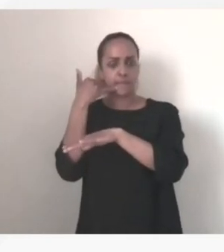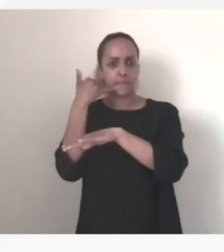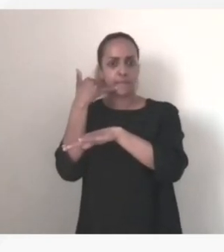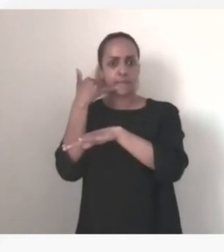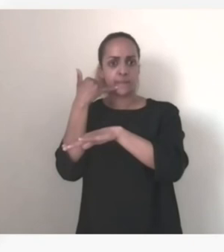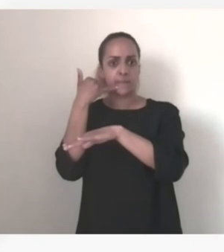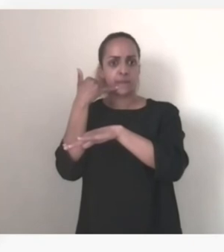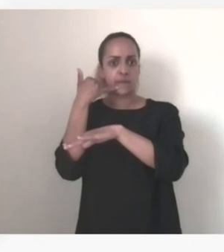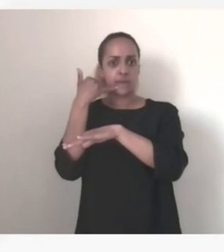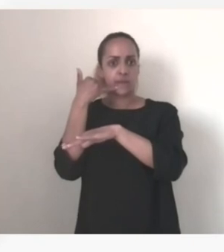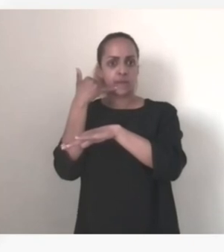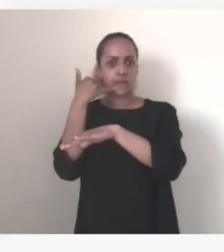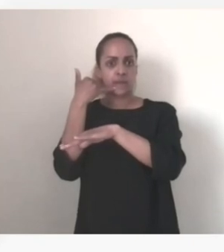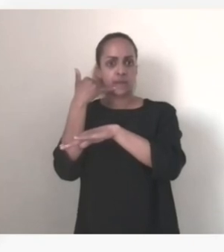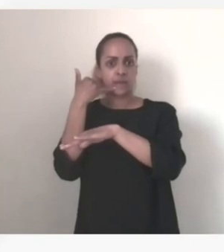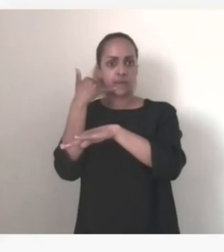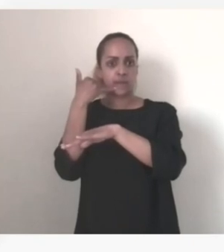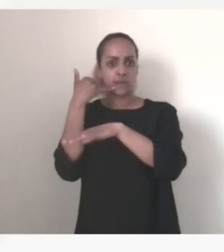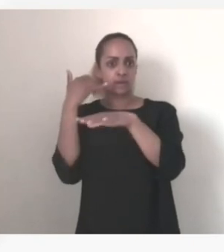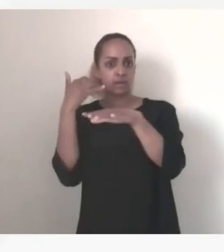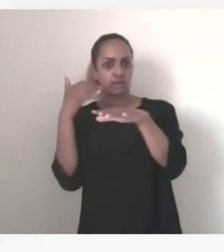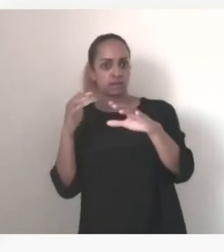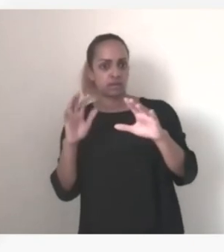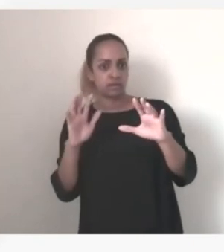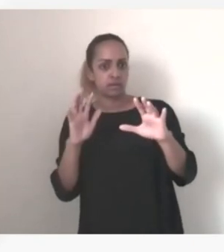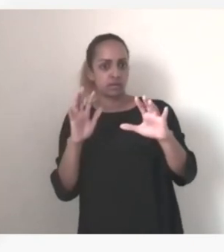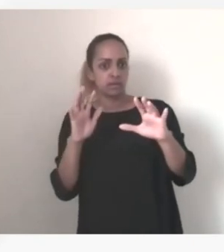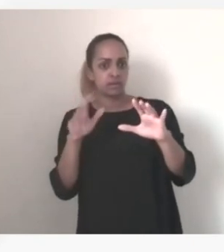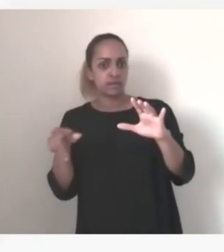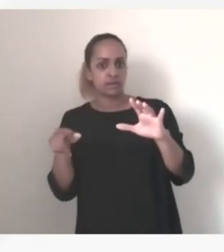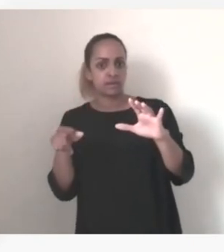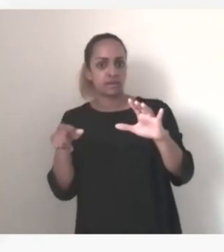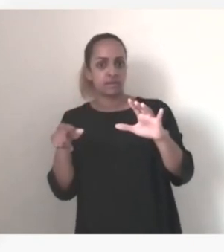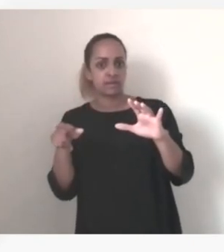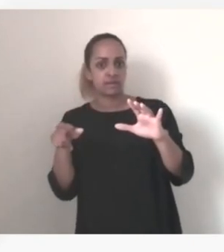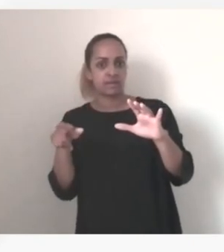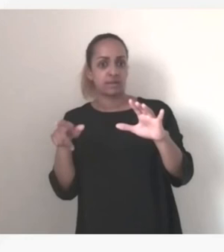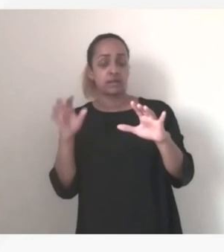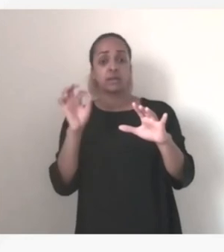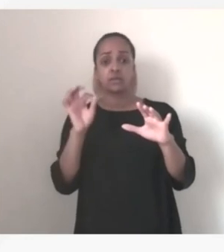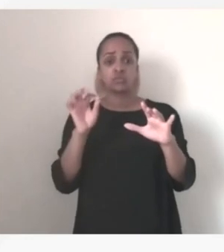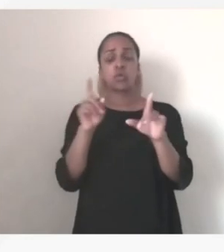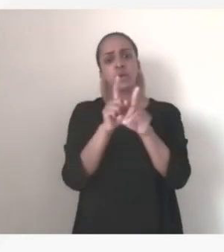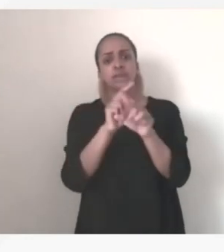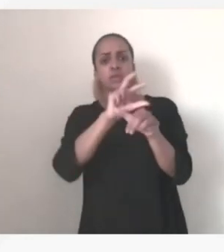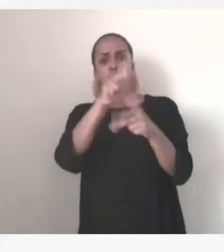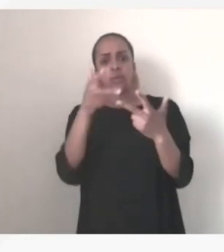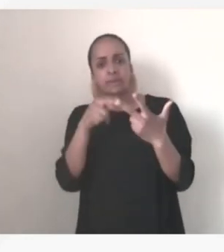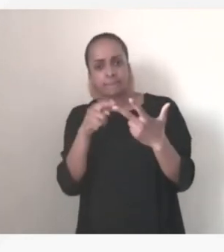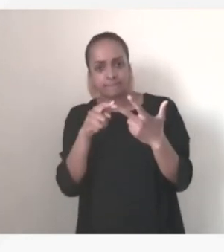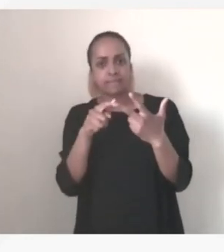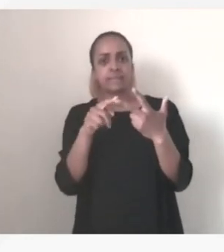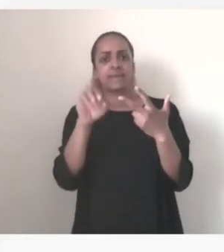oui et par ailleurs l'ENISA mène un travail de cartographie sous l'égide du commissaire avec